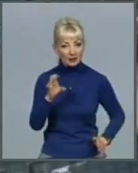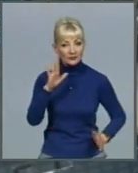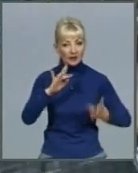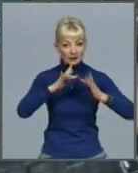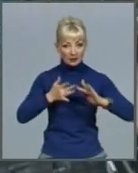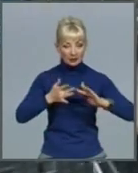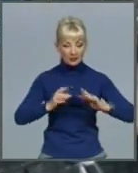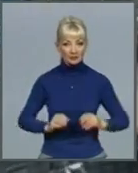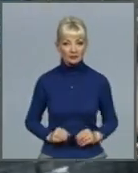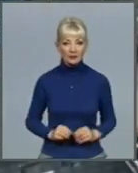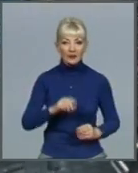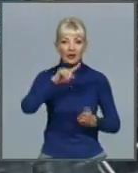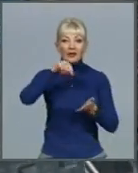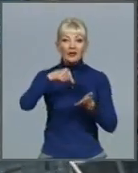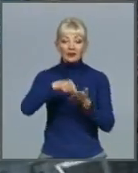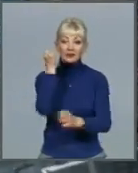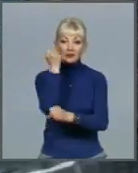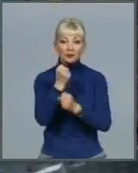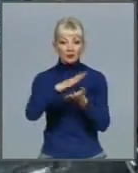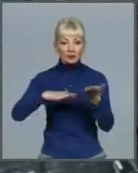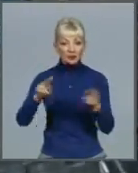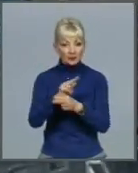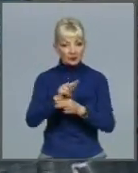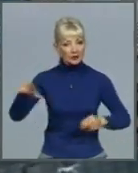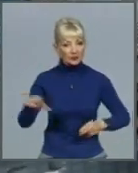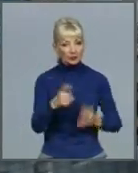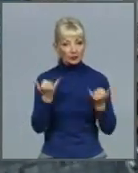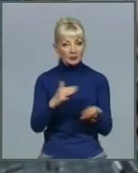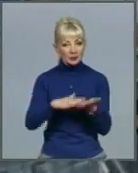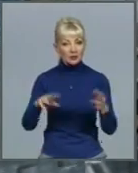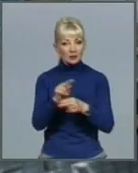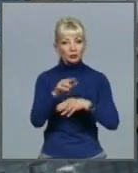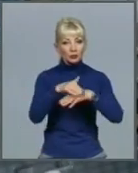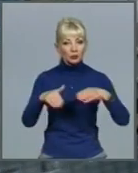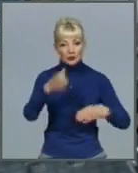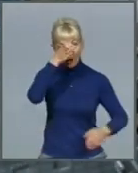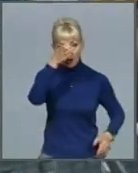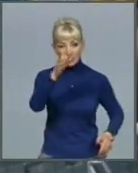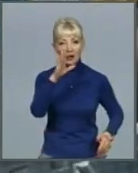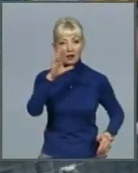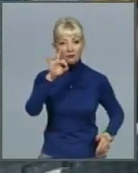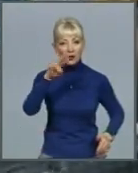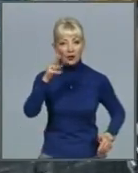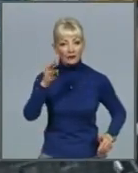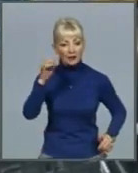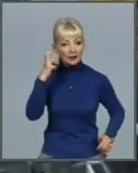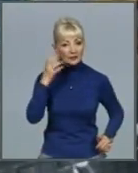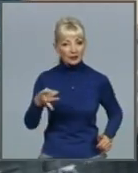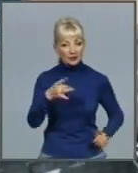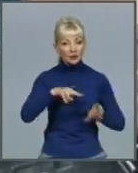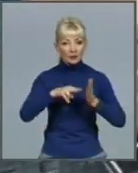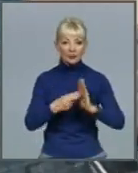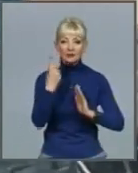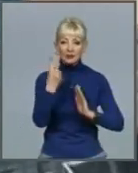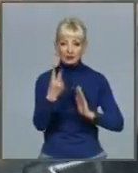Міські шляховики продовжують оновлювати дороги. Зараз триває ремонт вулиці Академіка Вальтера у Київському районі. У планах – дві ділянки по 400